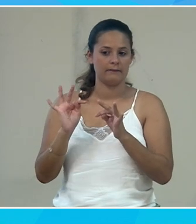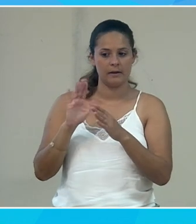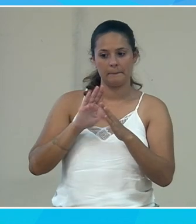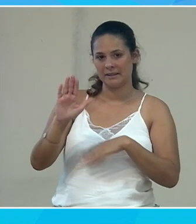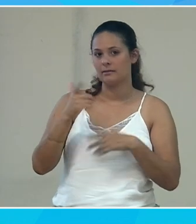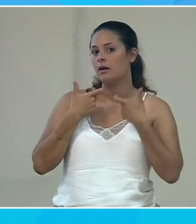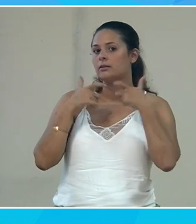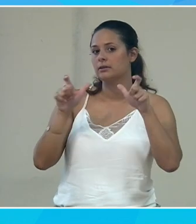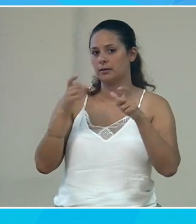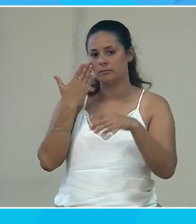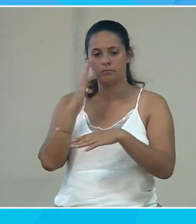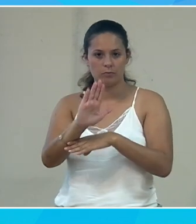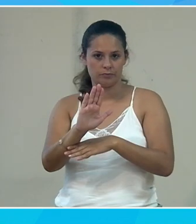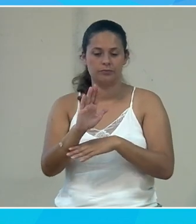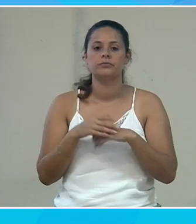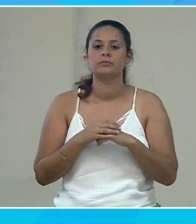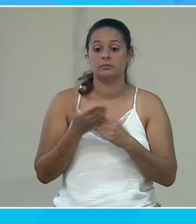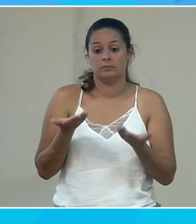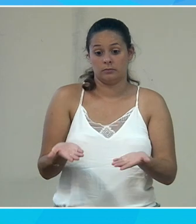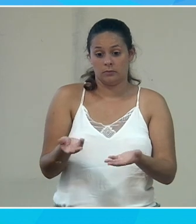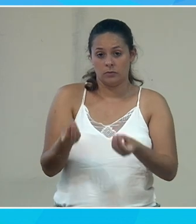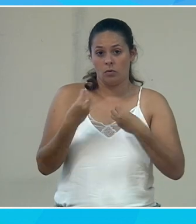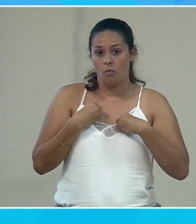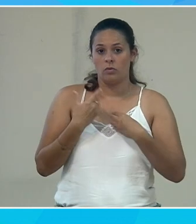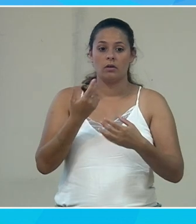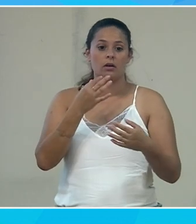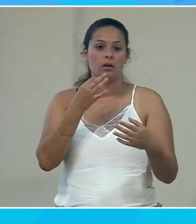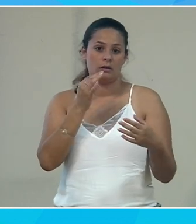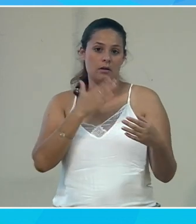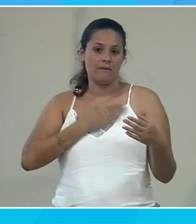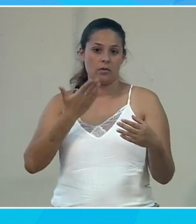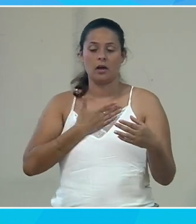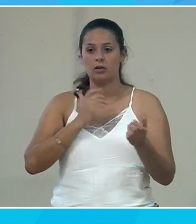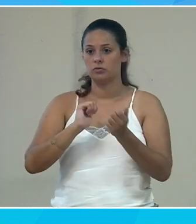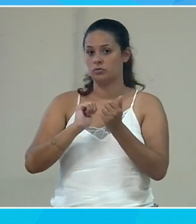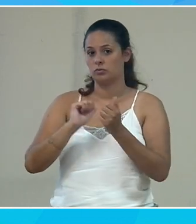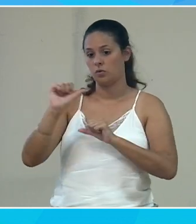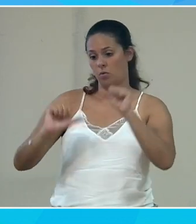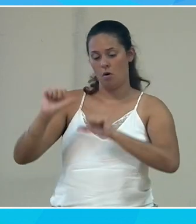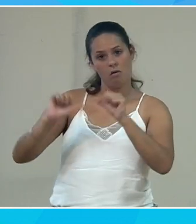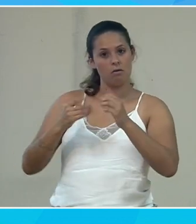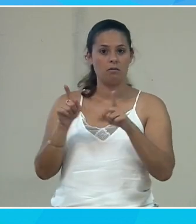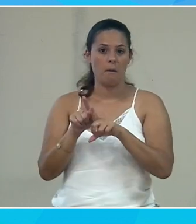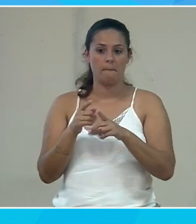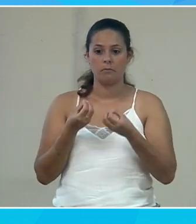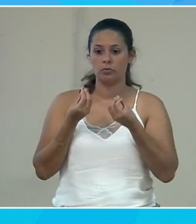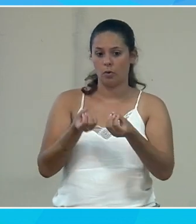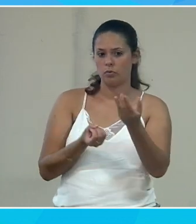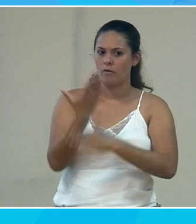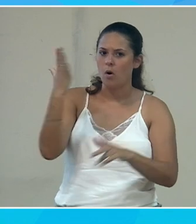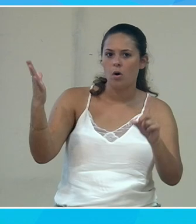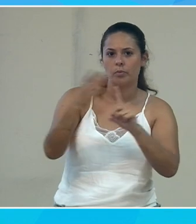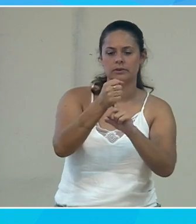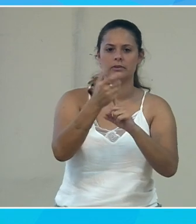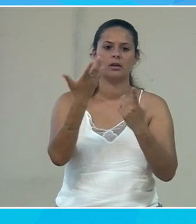'accessibilité. Finalement, ça donne un avantage concurrentiel, indirectement, le fait d'offrir de nouvelles opportunités, de nouvelles